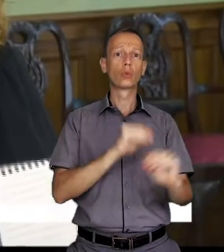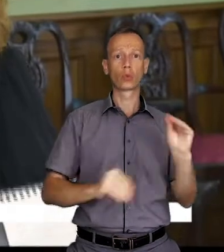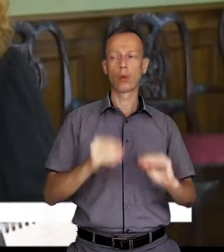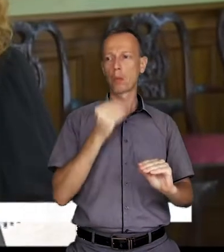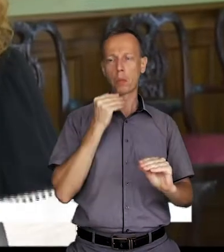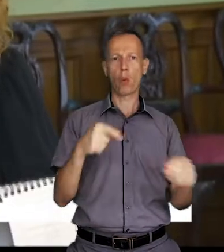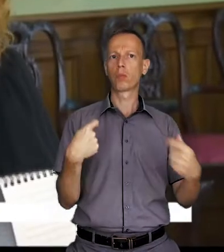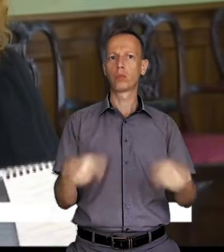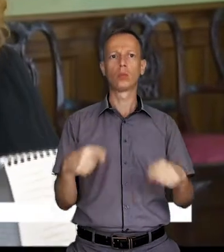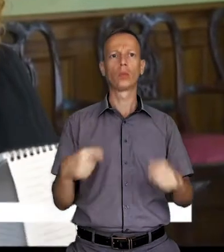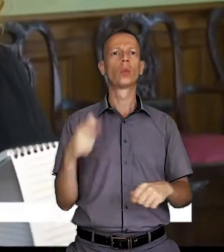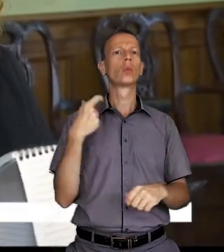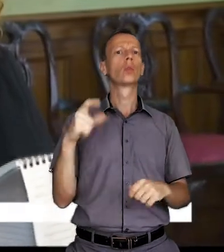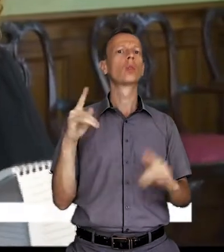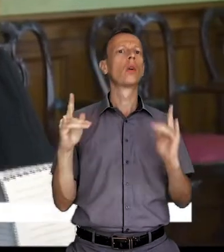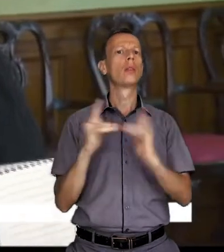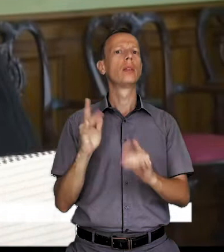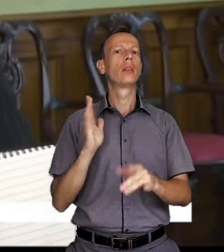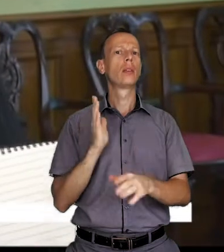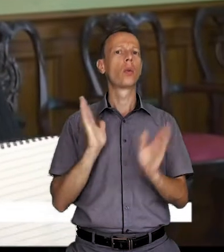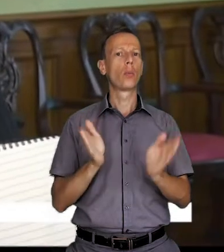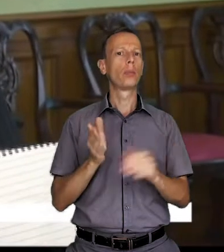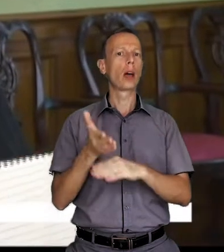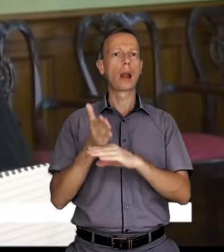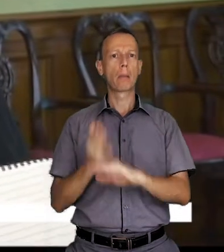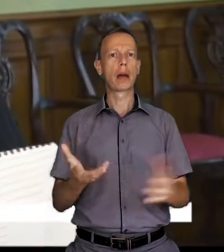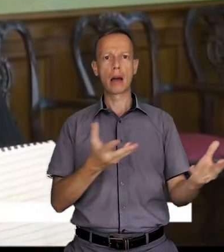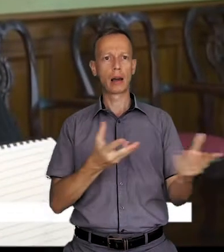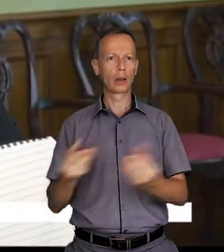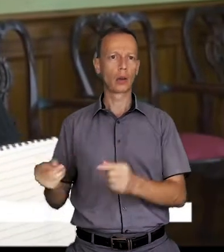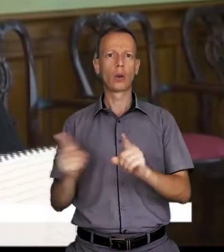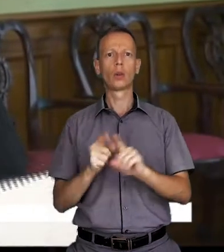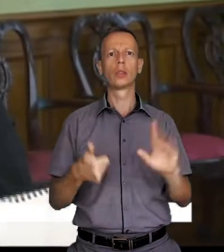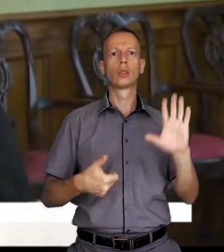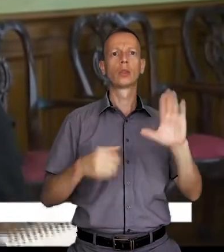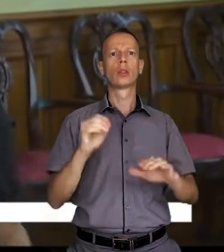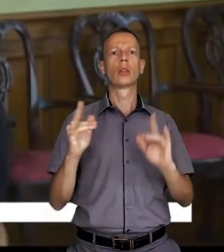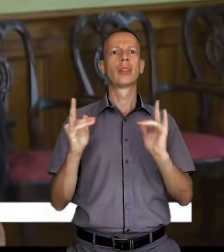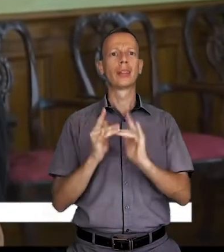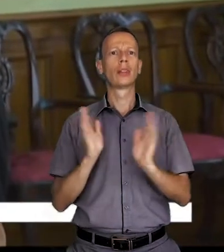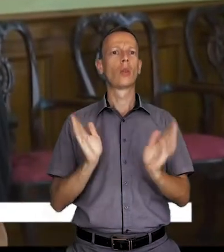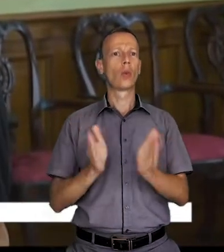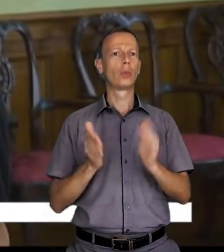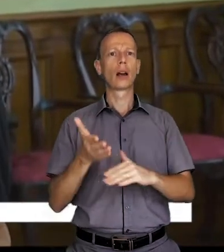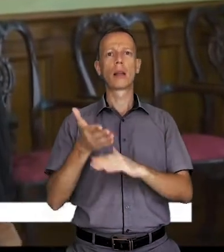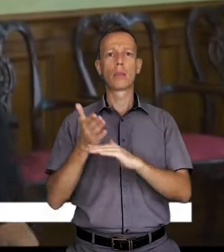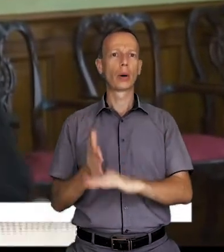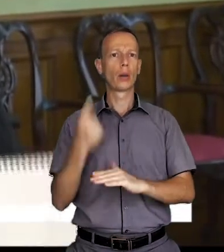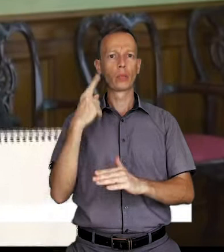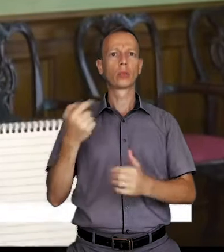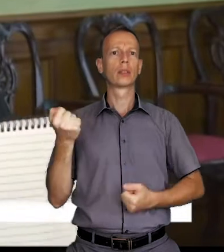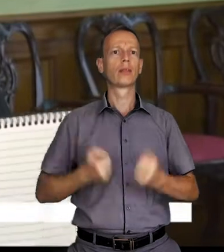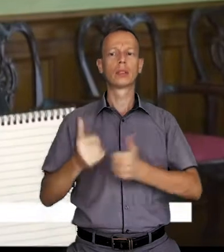de soins, avec 200 lits d'hôpital disponibles et 60